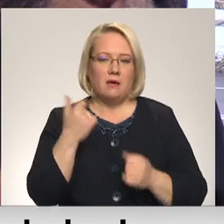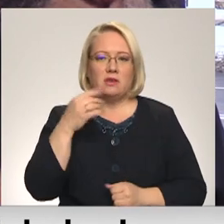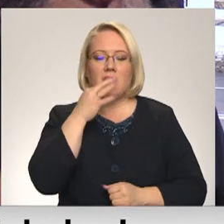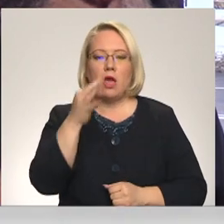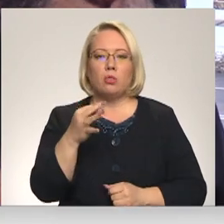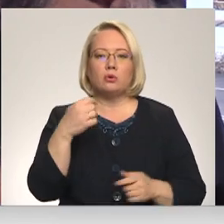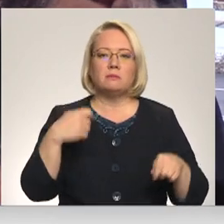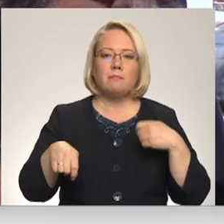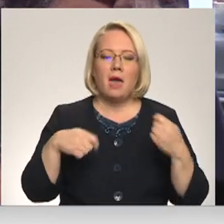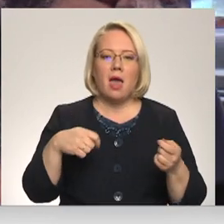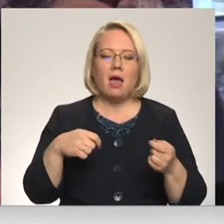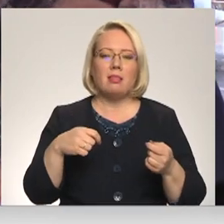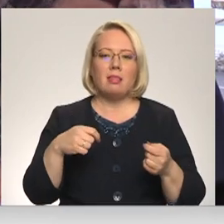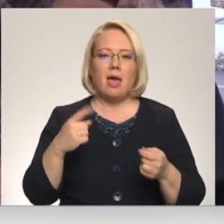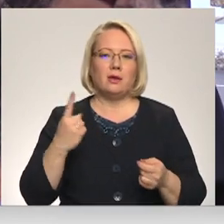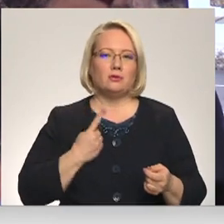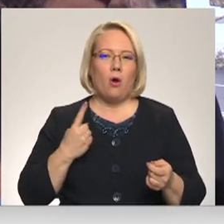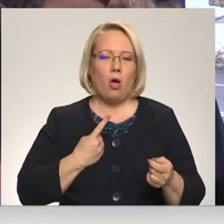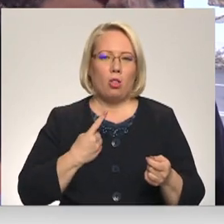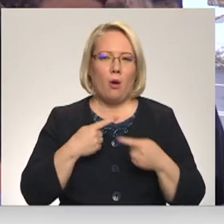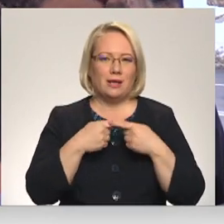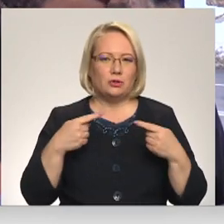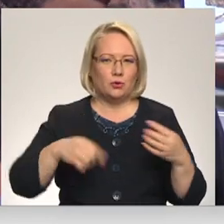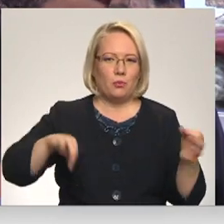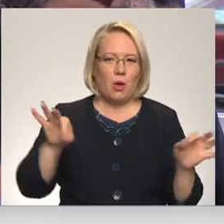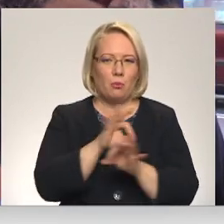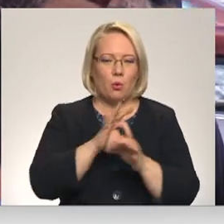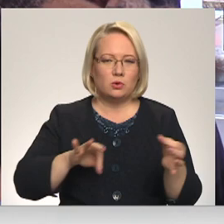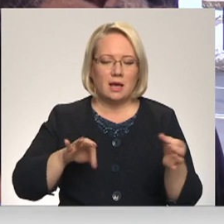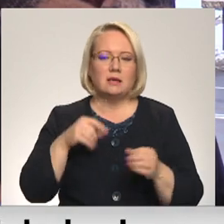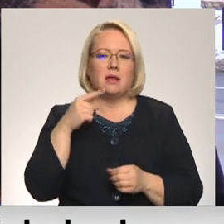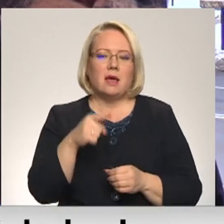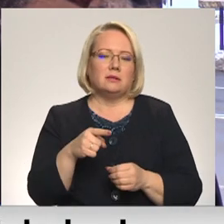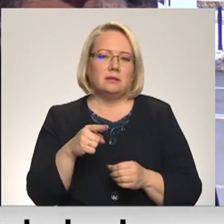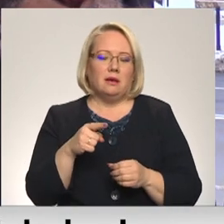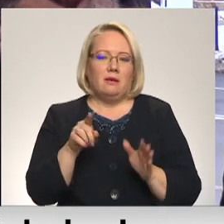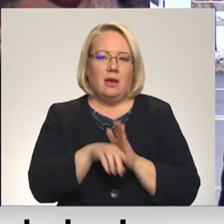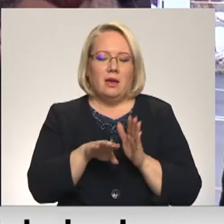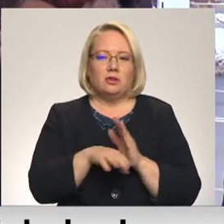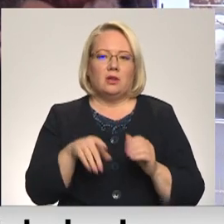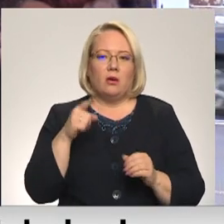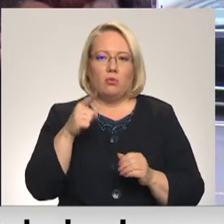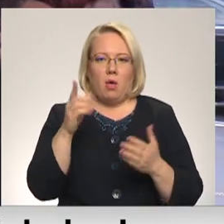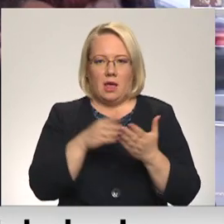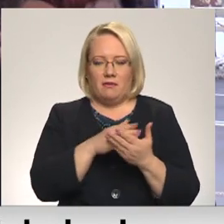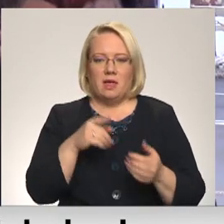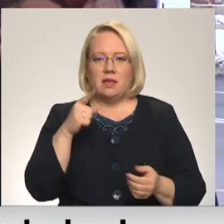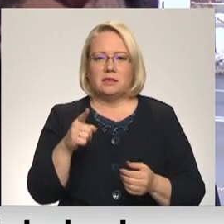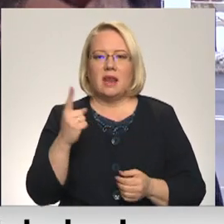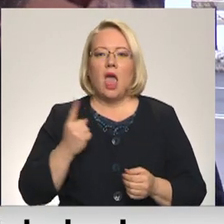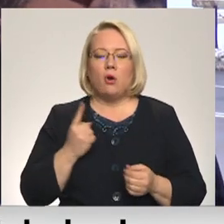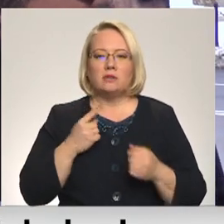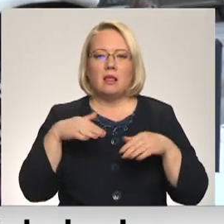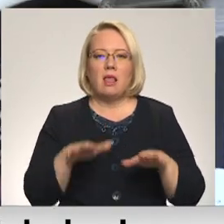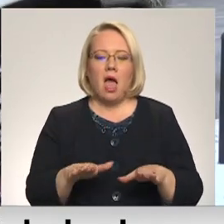instrumentu, vispār nav tas pats, kas spēlēt kamera orčestrī. Tādēļ, manuprāt, tas būtu vienkārši ļoti egoistisks lēmums pret